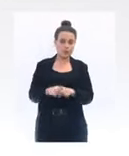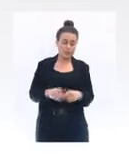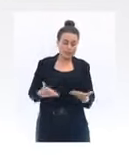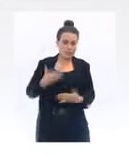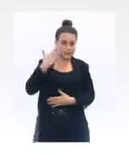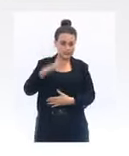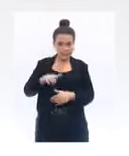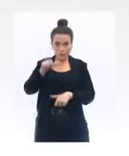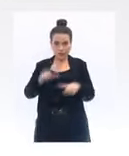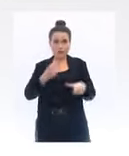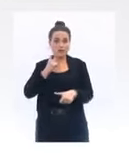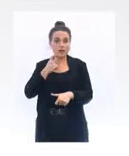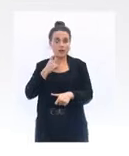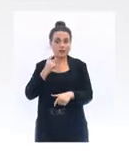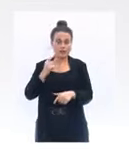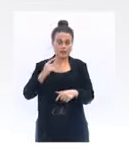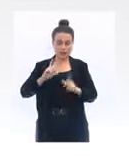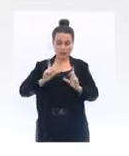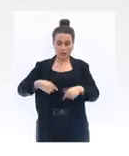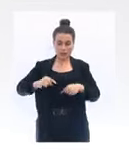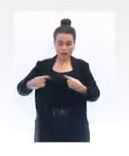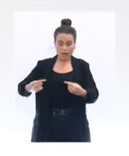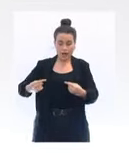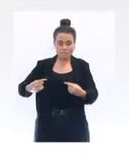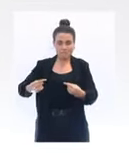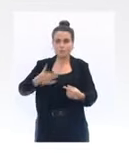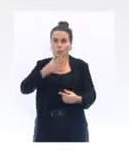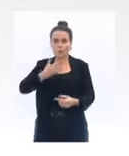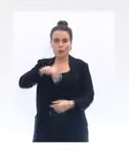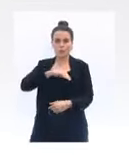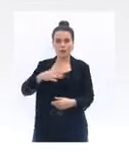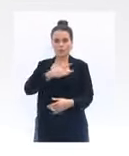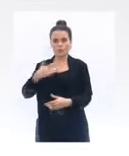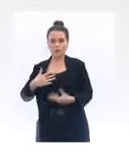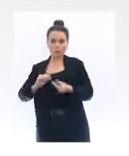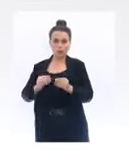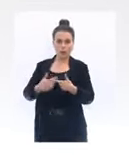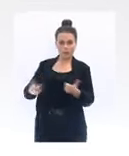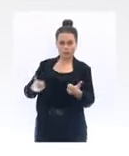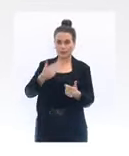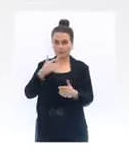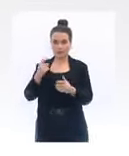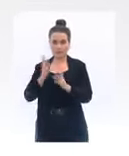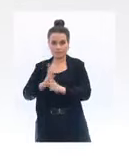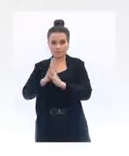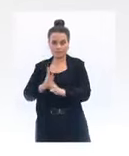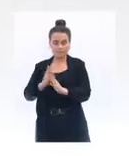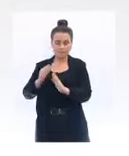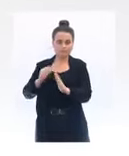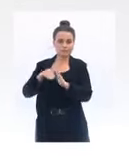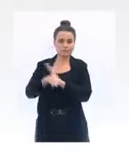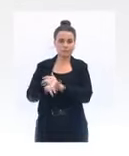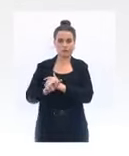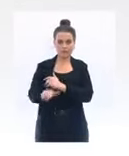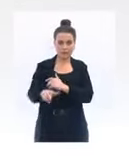raisons de santé ou pour d'autres raisons. Donc, il va y avoir de toute façon une diminution de la densité des classes. Mais l'objectif, c'est la